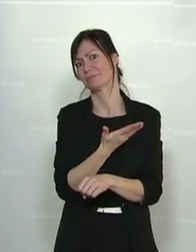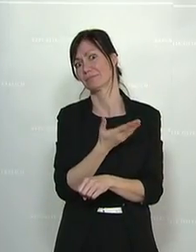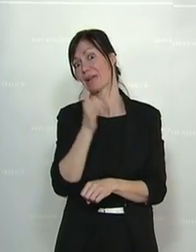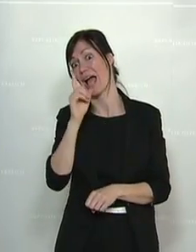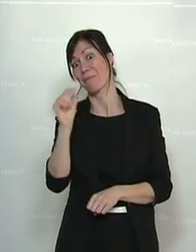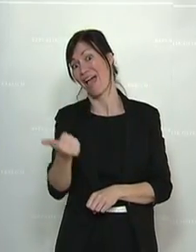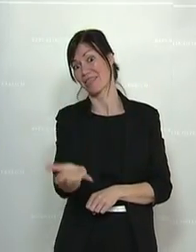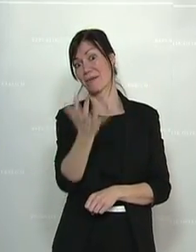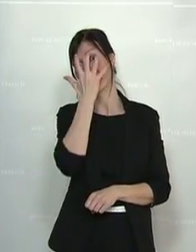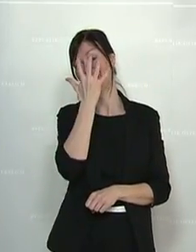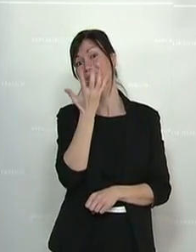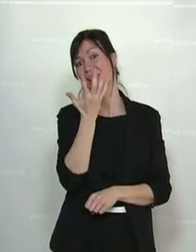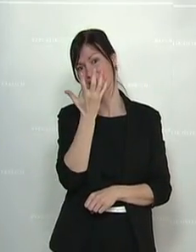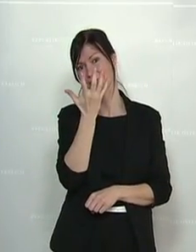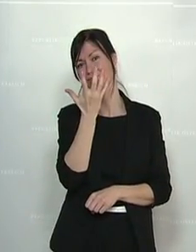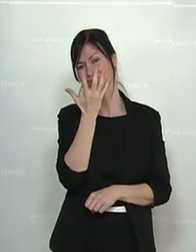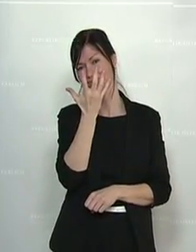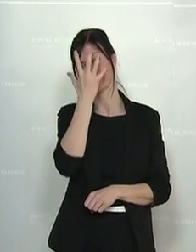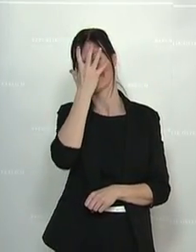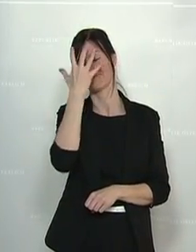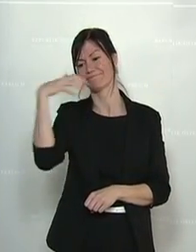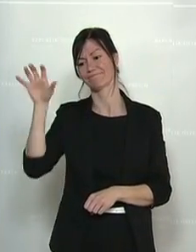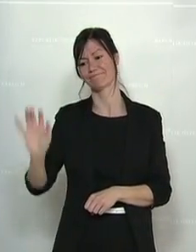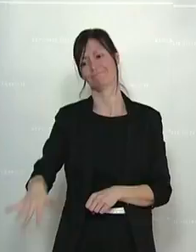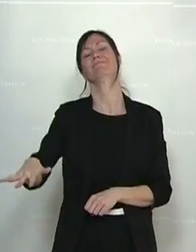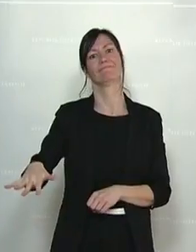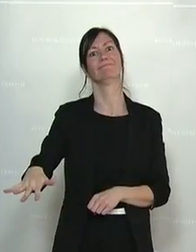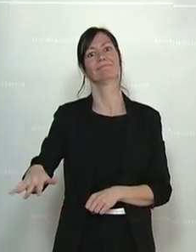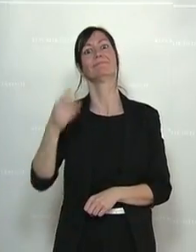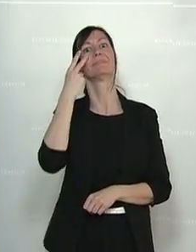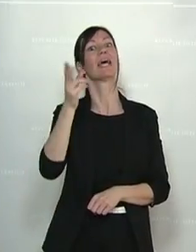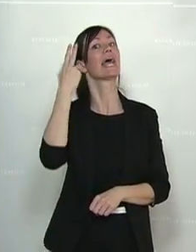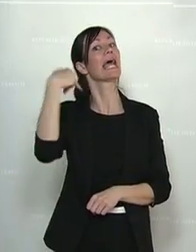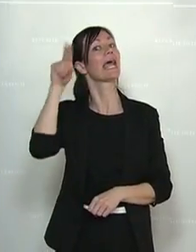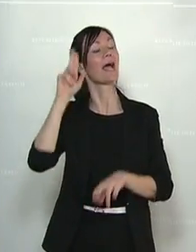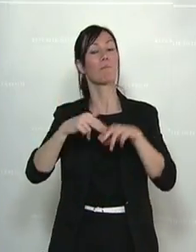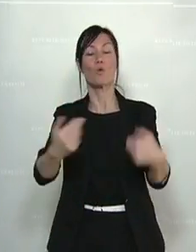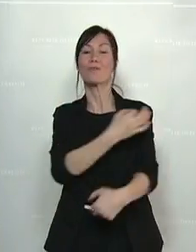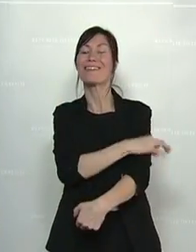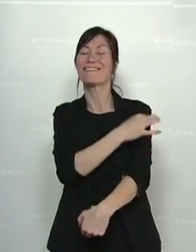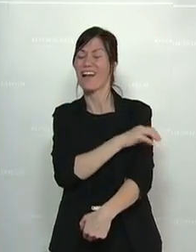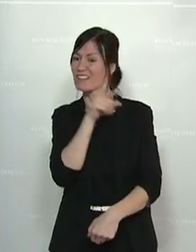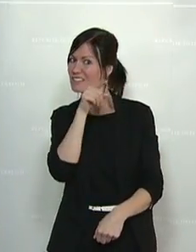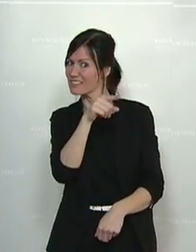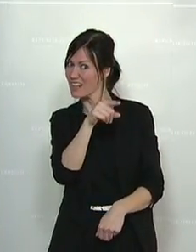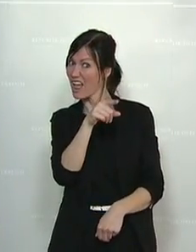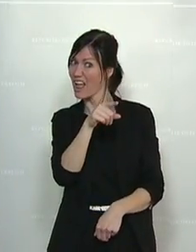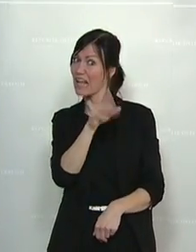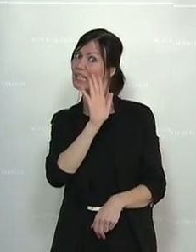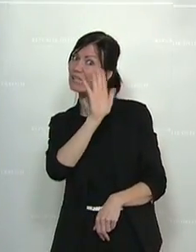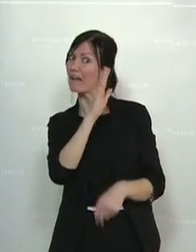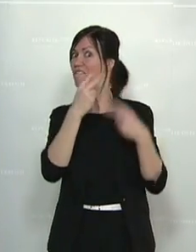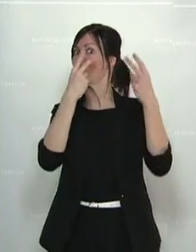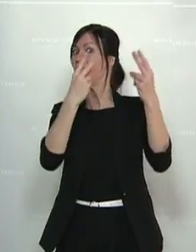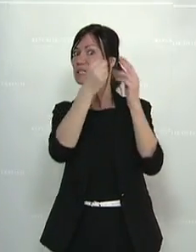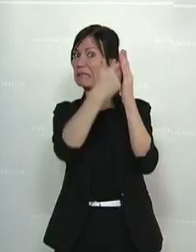Maske ist heute definitiv gefallen. Die Maske des Herrn Bundeskanzler, wie wichtig Frauen- und Familienpolitik für ihn ist,